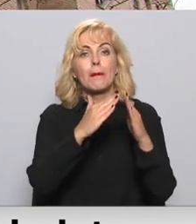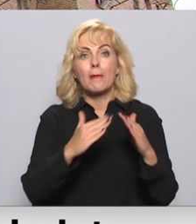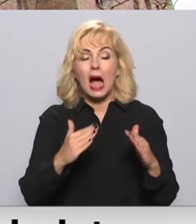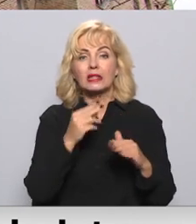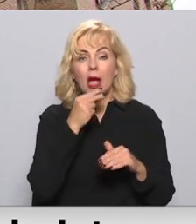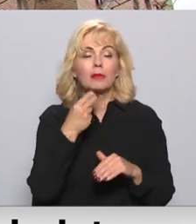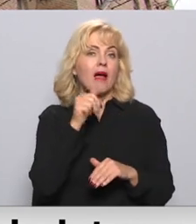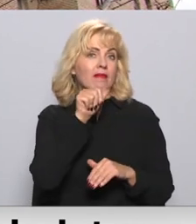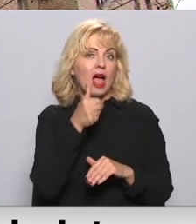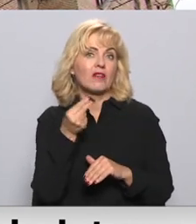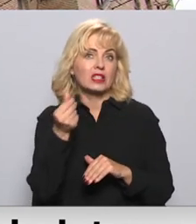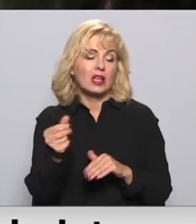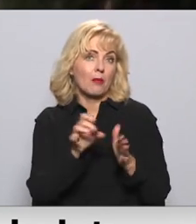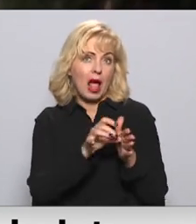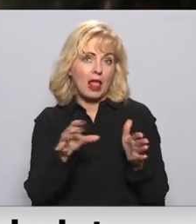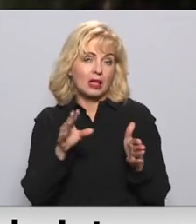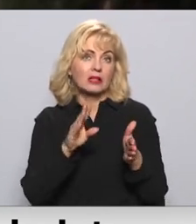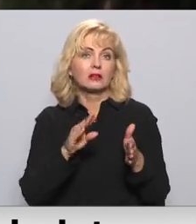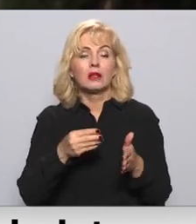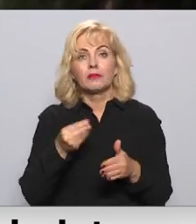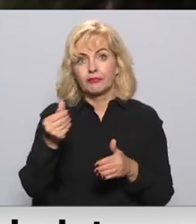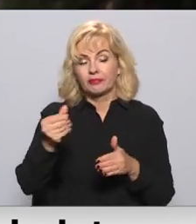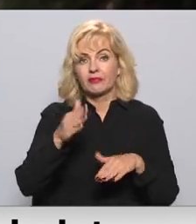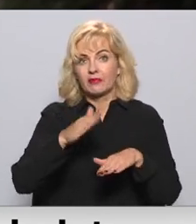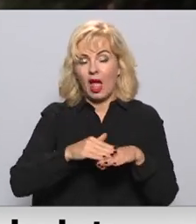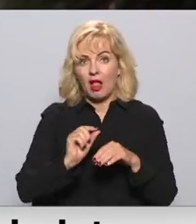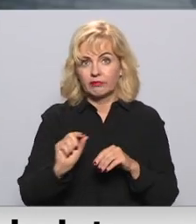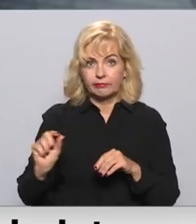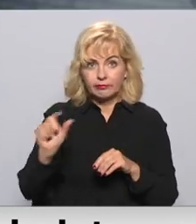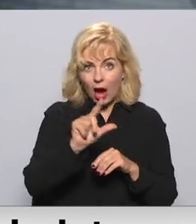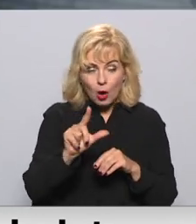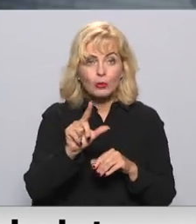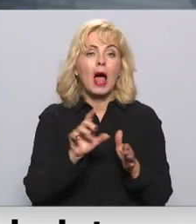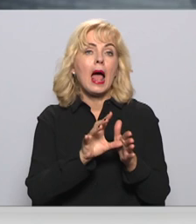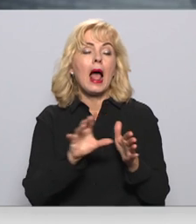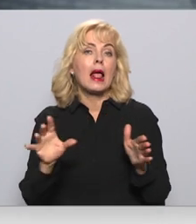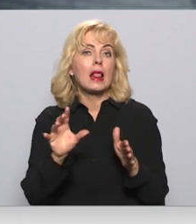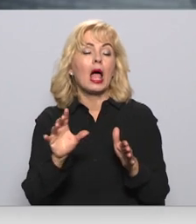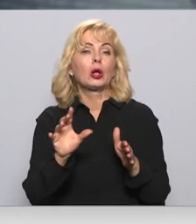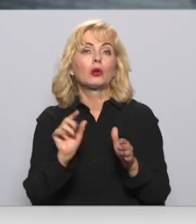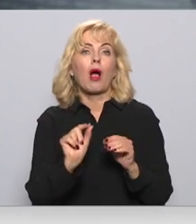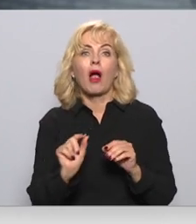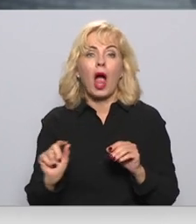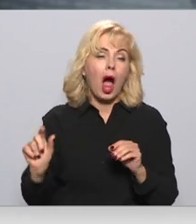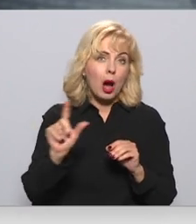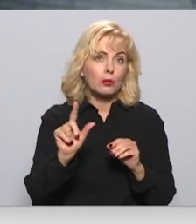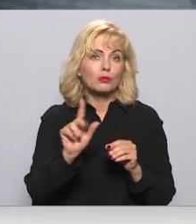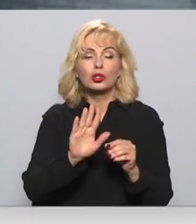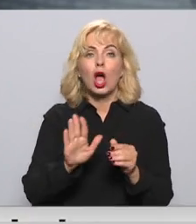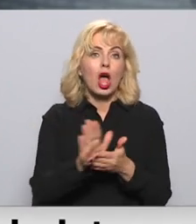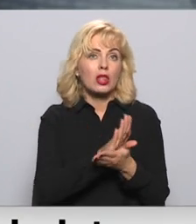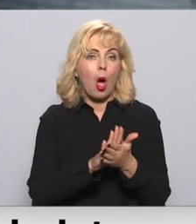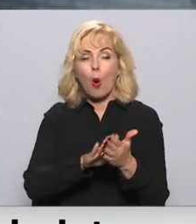kuras nevarētu samaksāt šo elektrības cenu kāpumu. Cenas kāpums elektrībai ir bijis, līdz šim nebijis